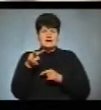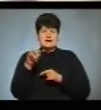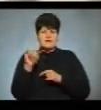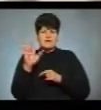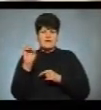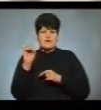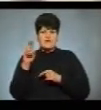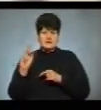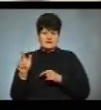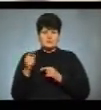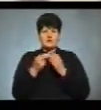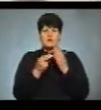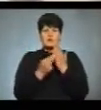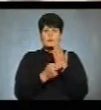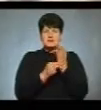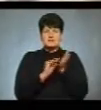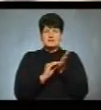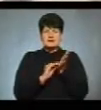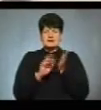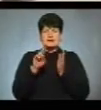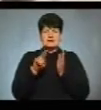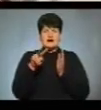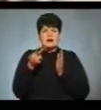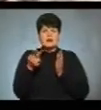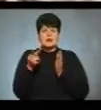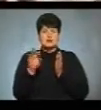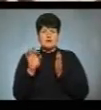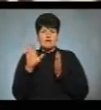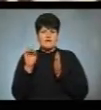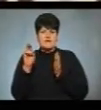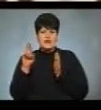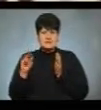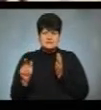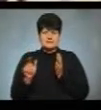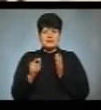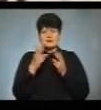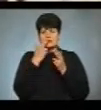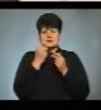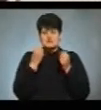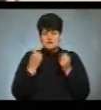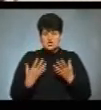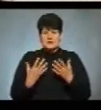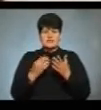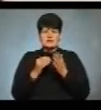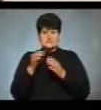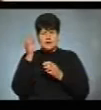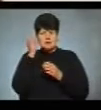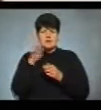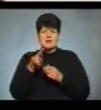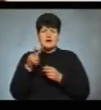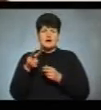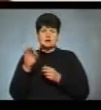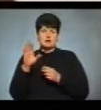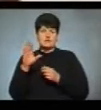В біблії він згадується як яловець. Яловець звичайний. біблії також згадується яловець.